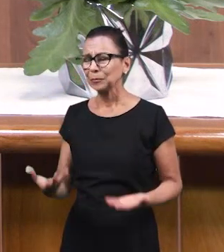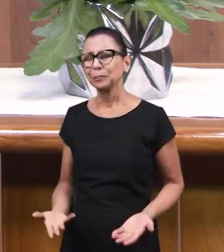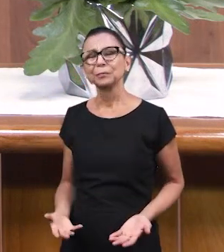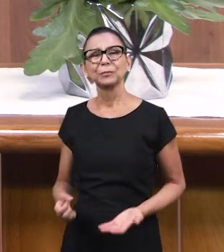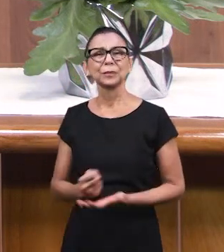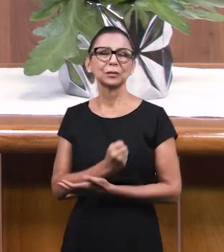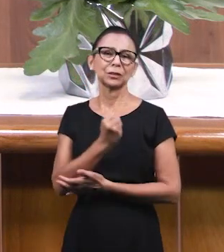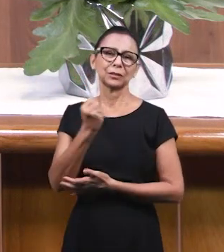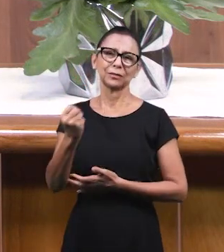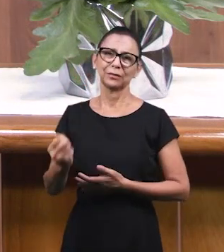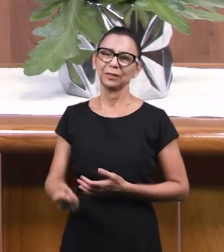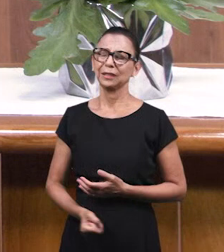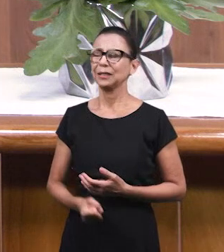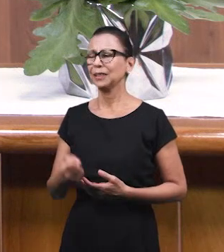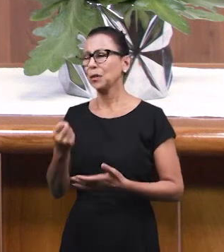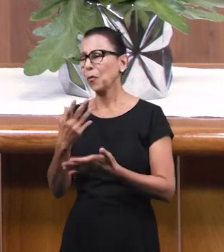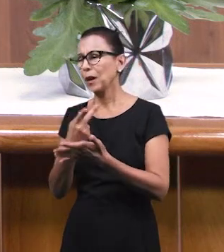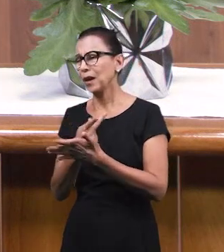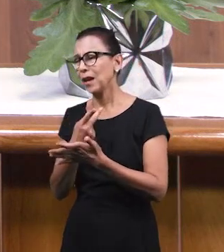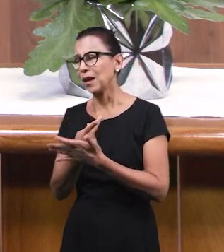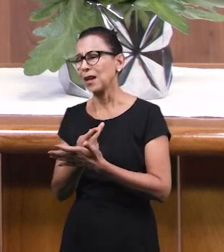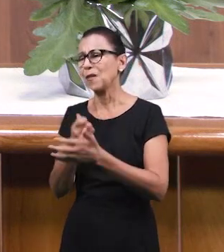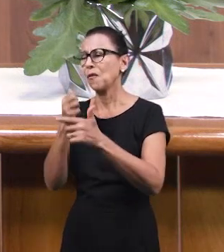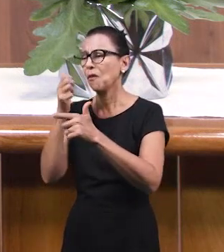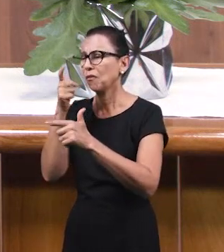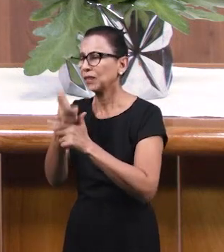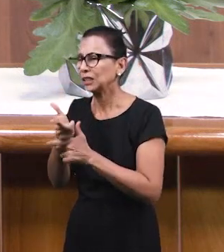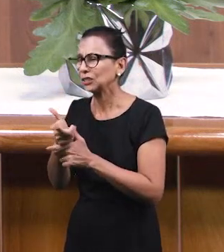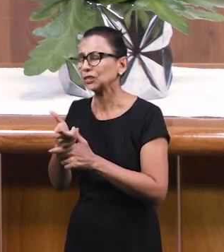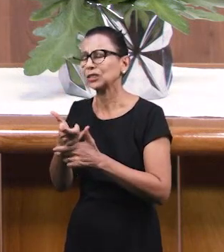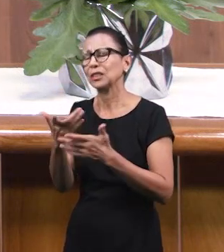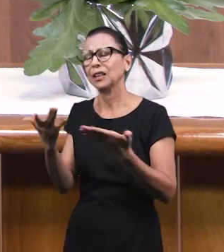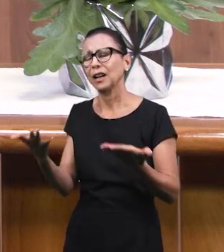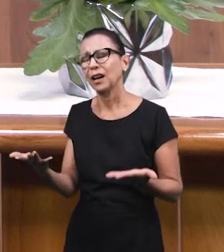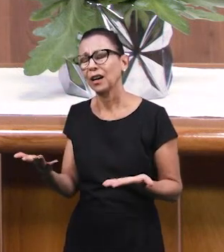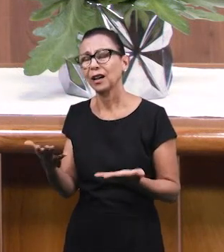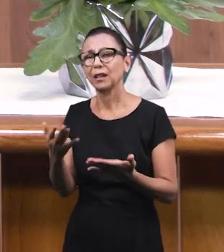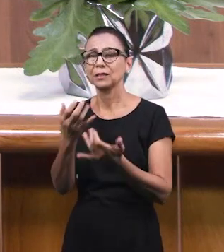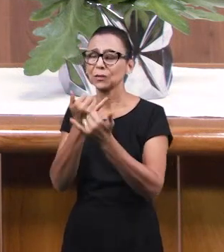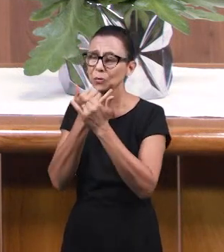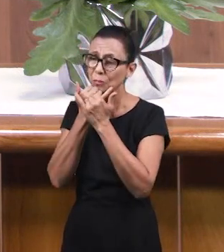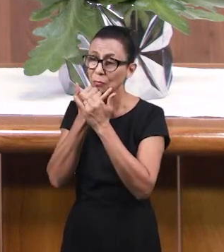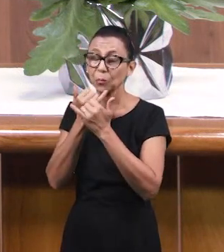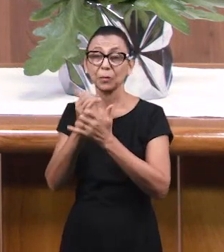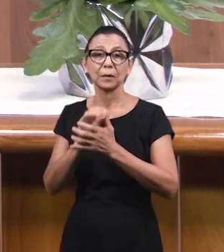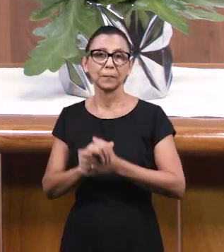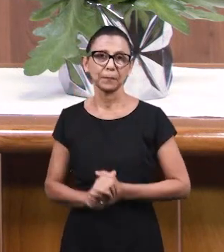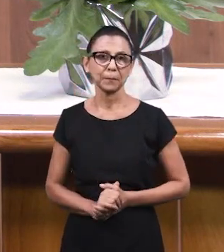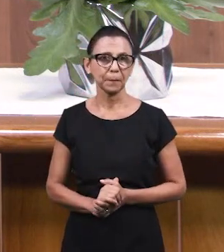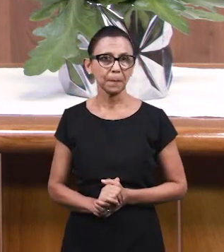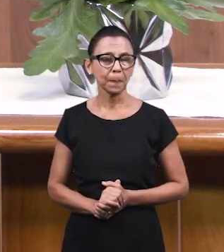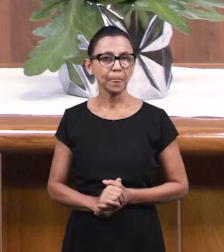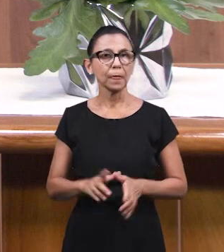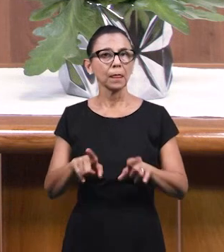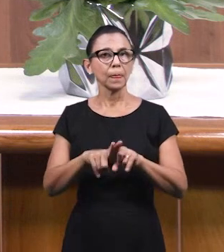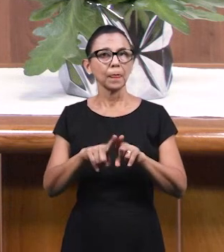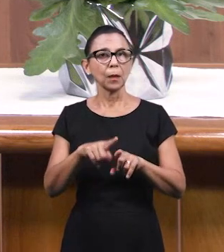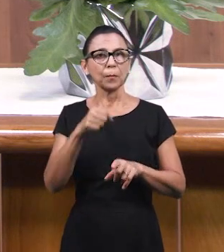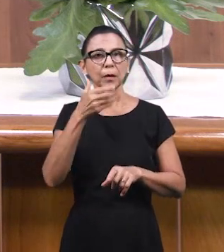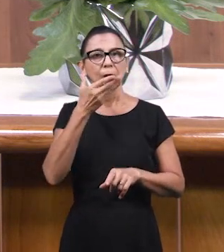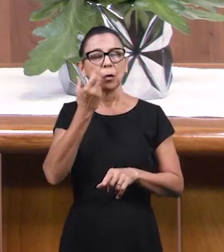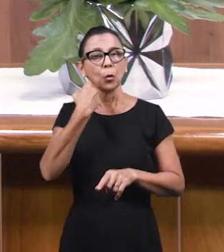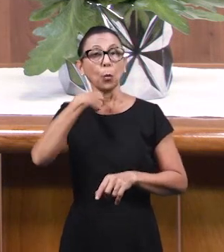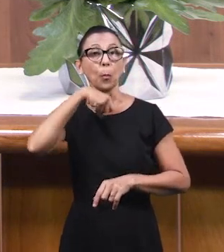хотел тебя обижать. И другой говорит – я хотел попросить прощения. Ошибки, которые я сделал. Надо отца попросить